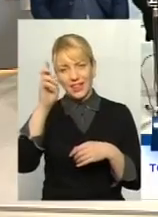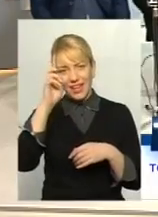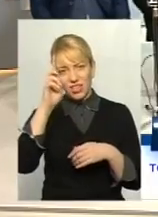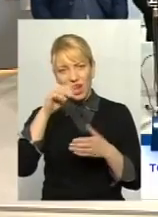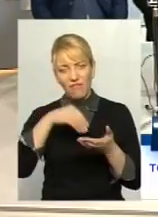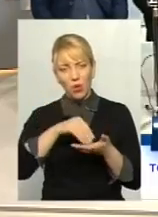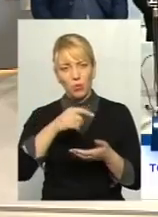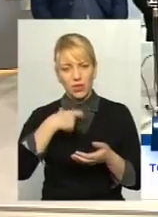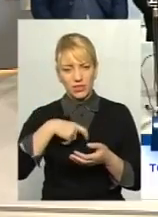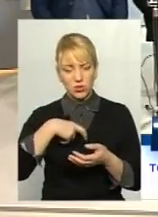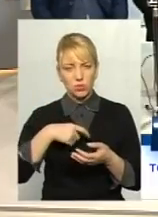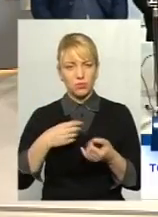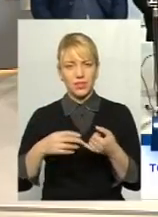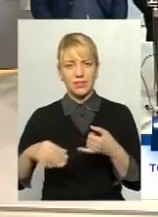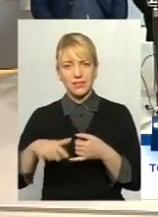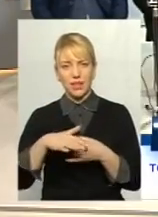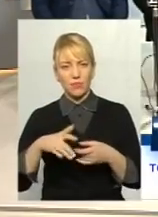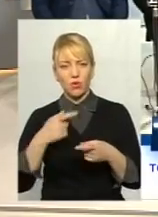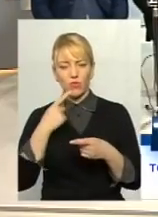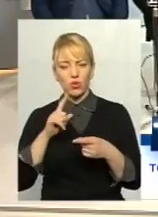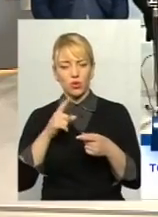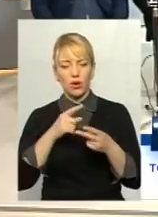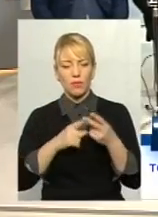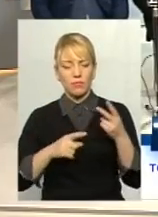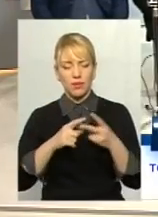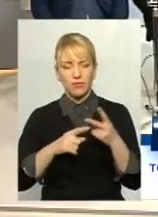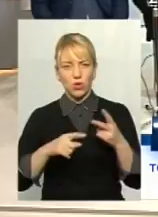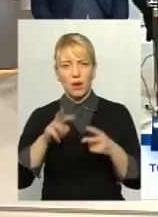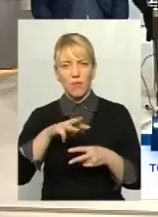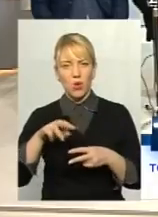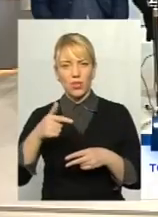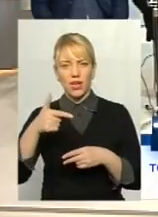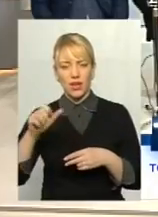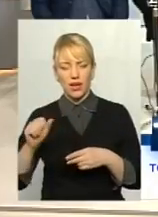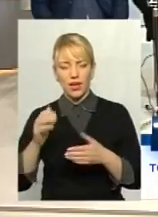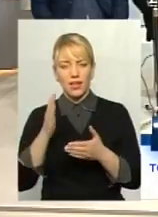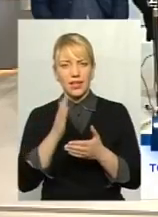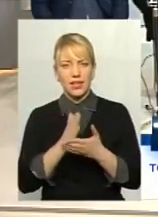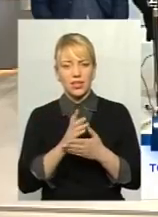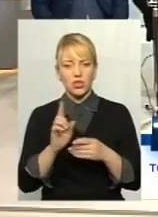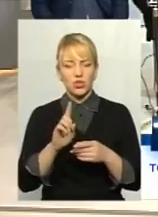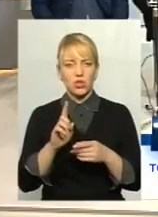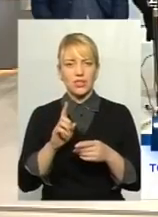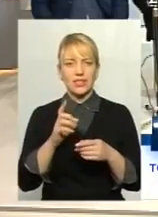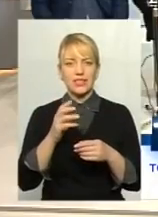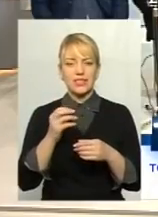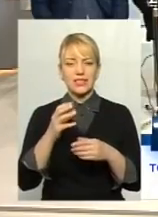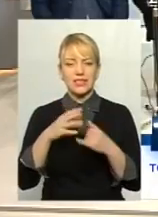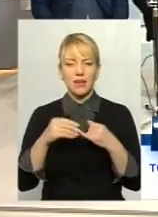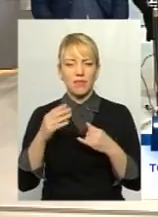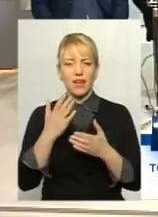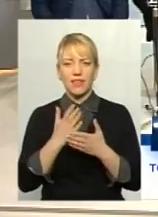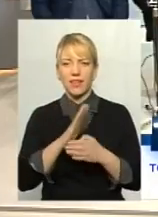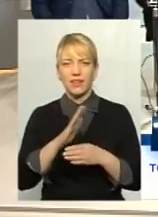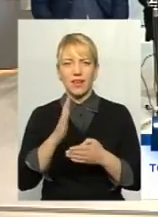держава вже, говоря, що півтора мільйона гектарів є, котре земля не йде по спадковості. Чому ці люди